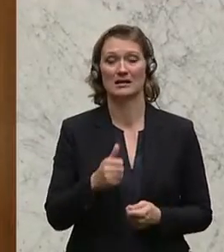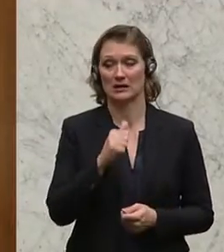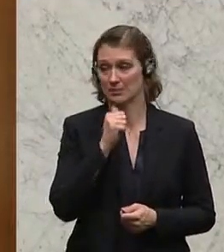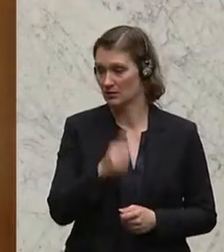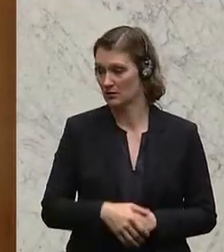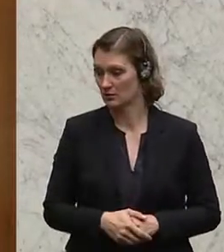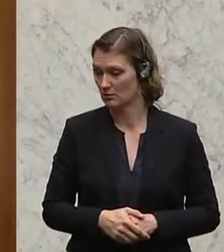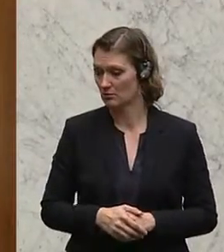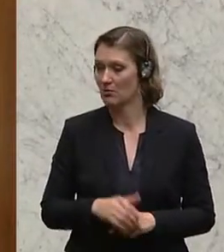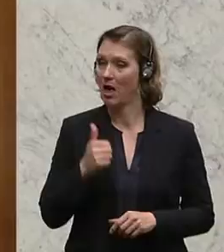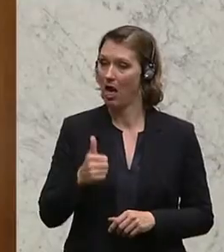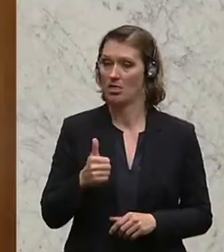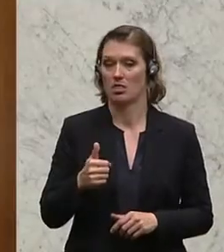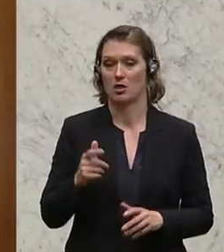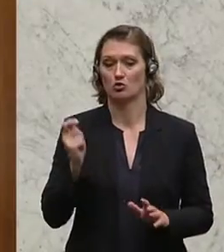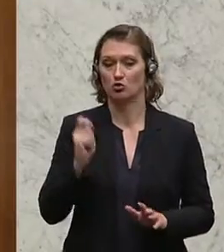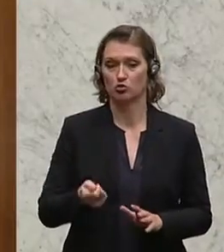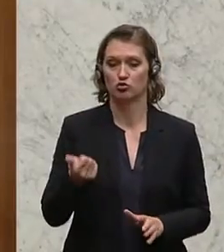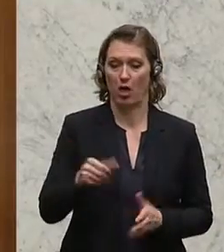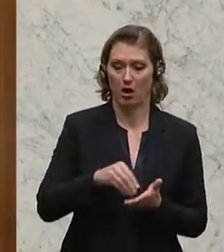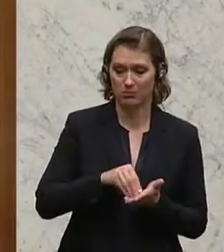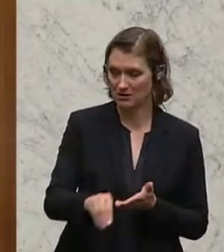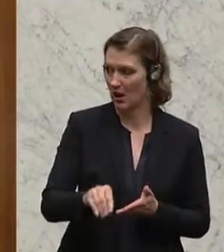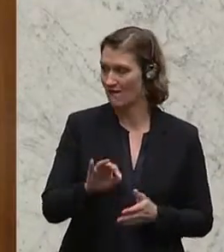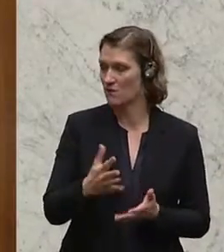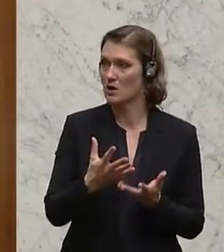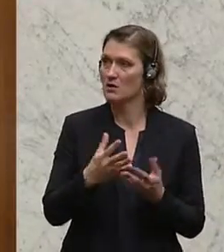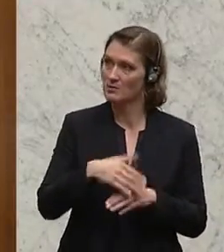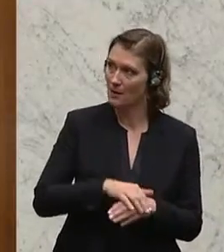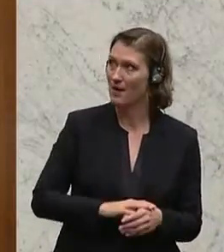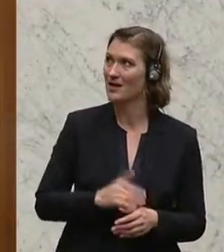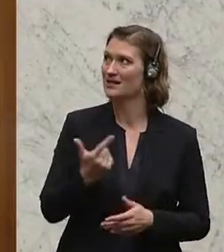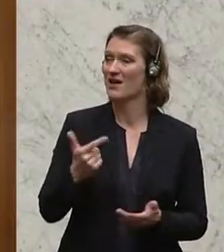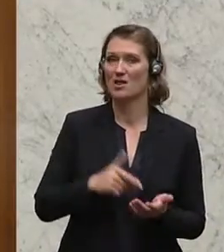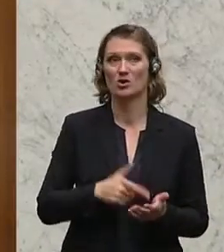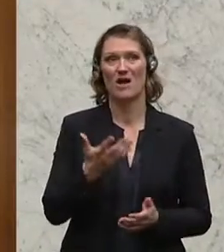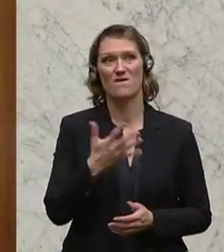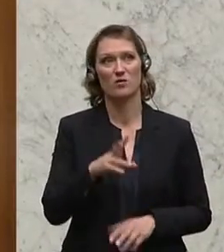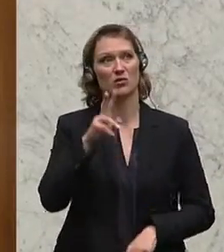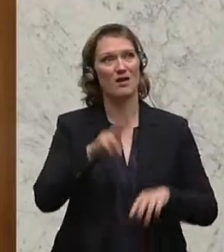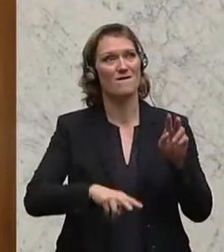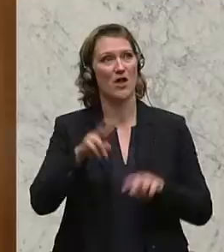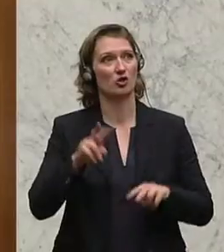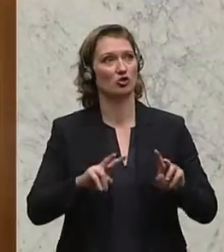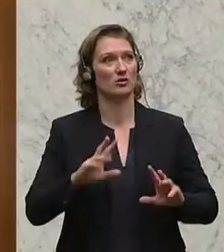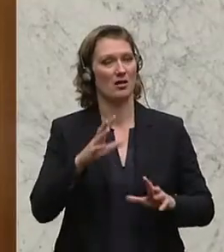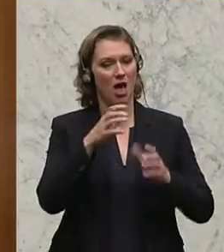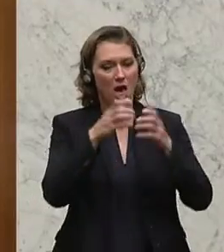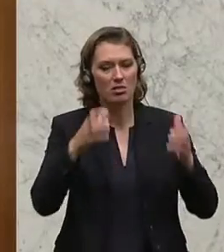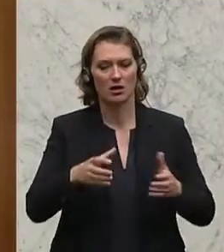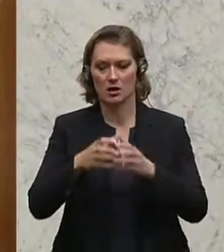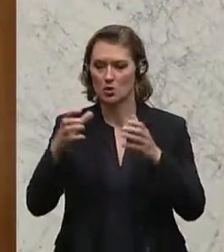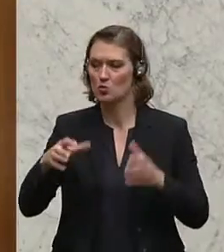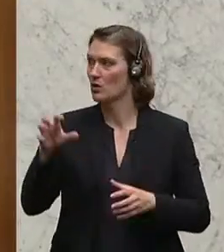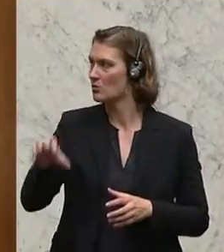ist, dass man einen gemeindespezifischen Zuschlag fährt, um dann 2.500 verschiedene Einrichtungen